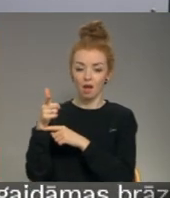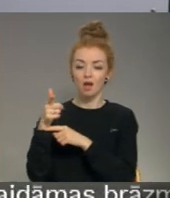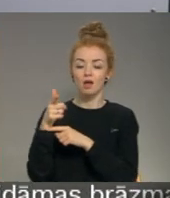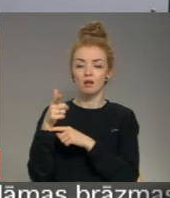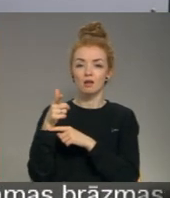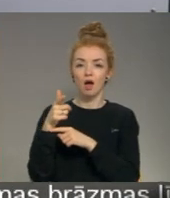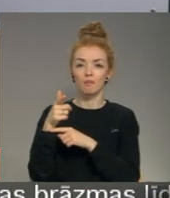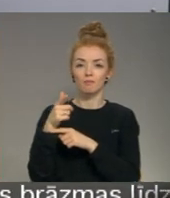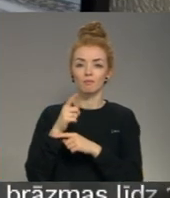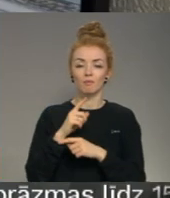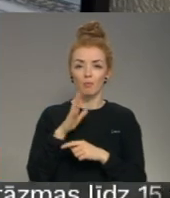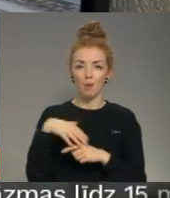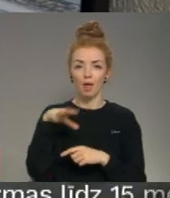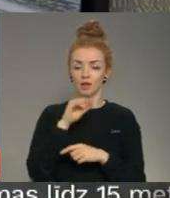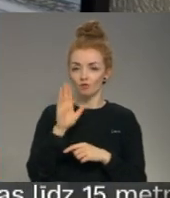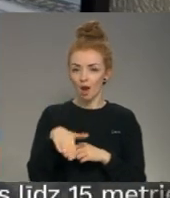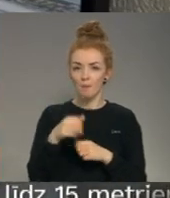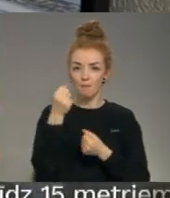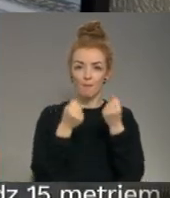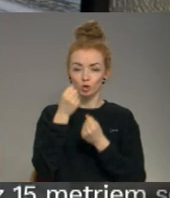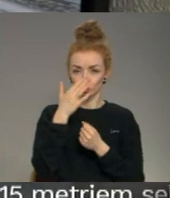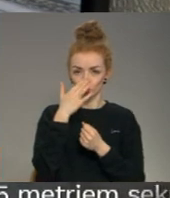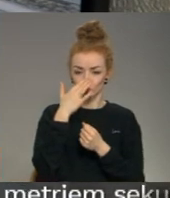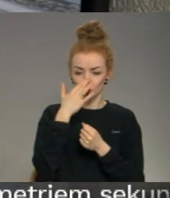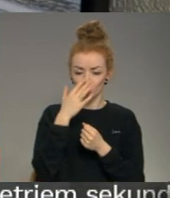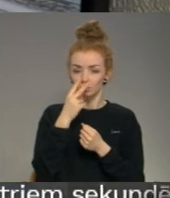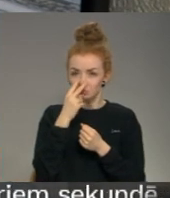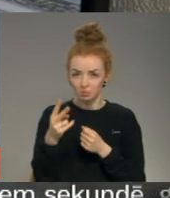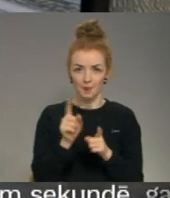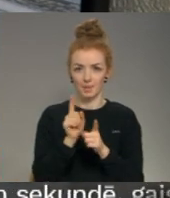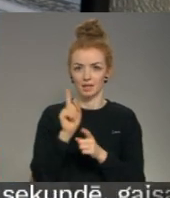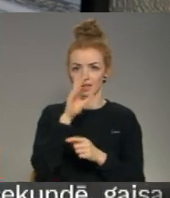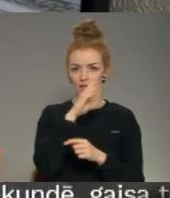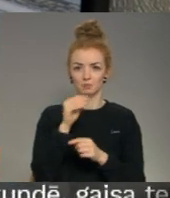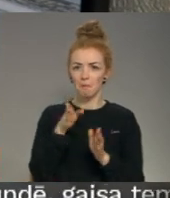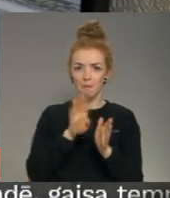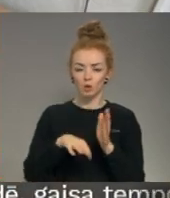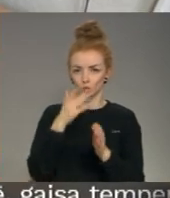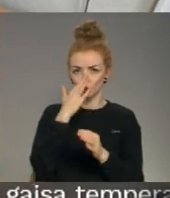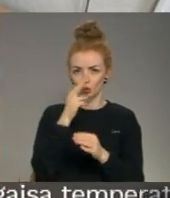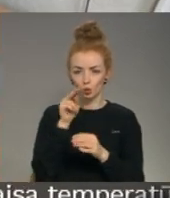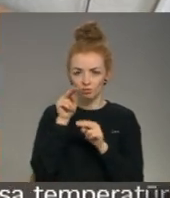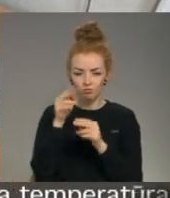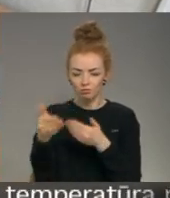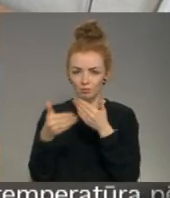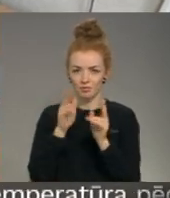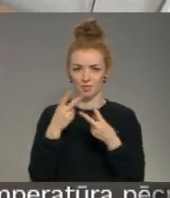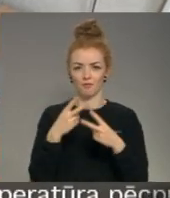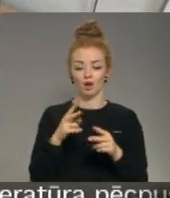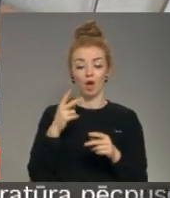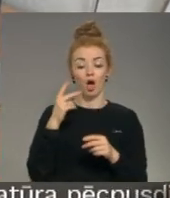efektīvas, lai mēs varētu mašīnu numurzīmes tā patās saskatīt bez numura noteicēja. Numura